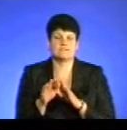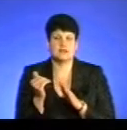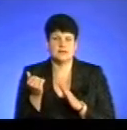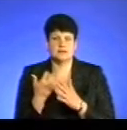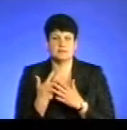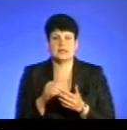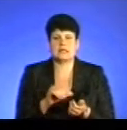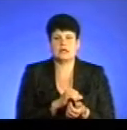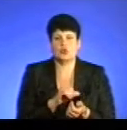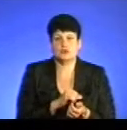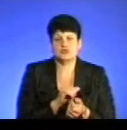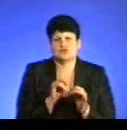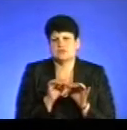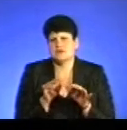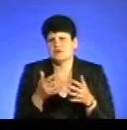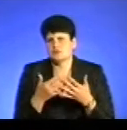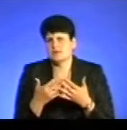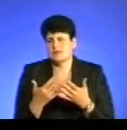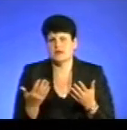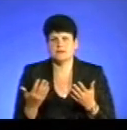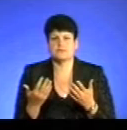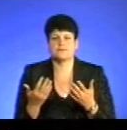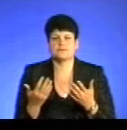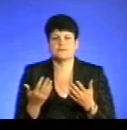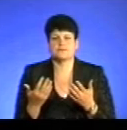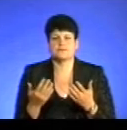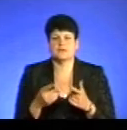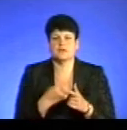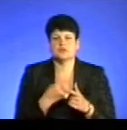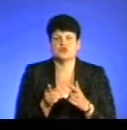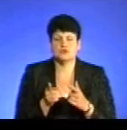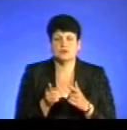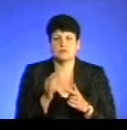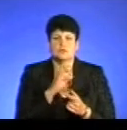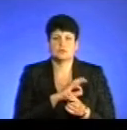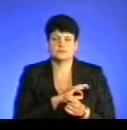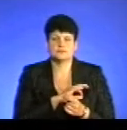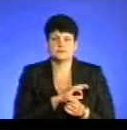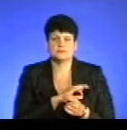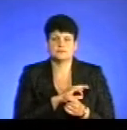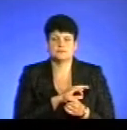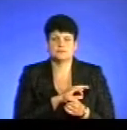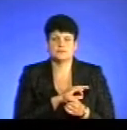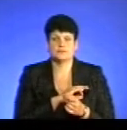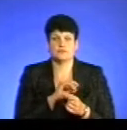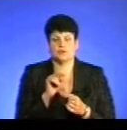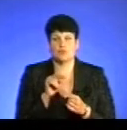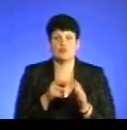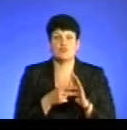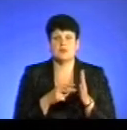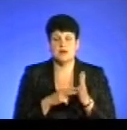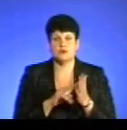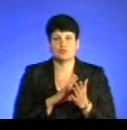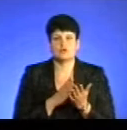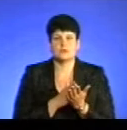наркотичні, які засоби, чи вживають. В такому плані було